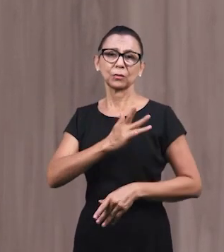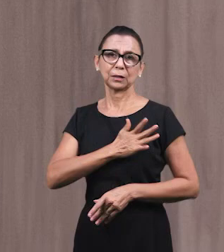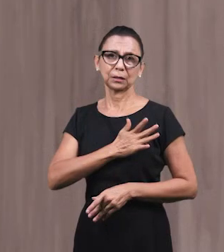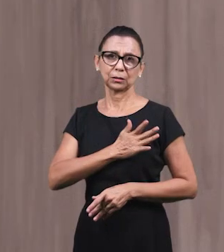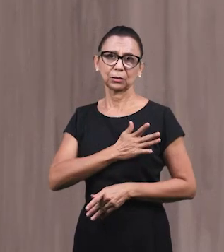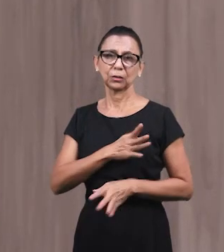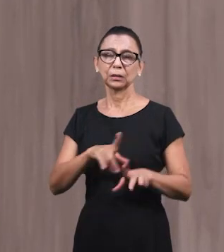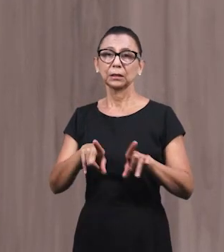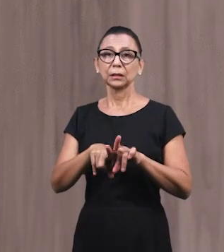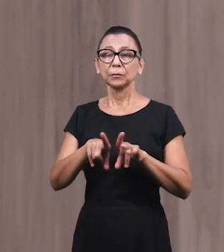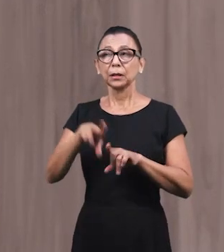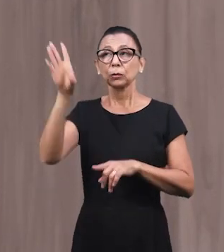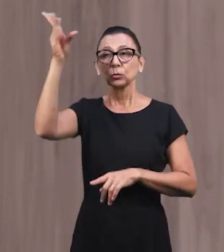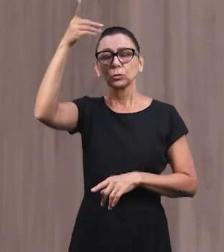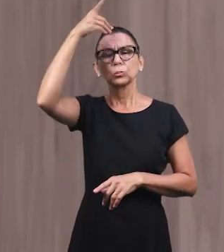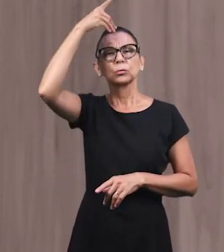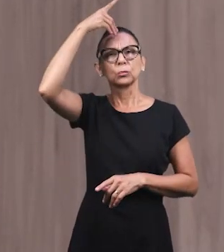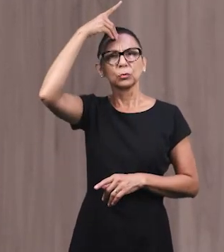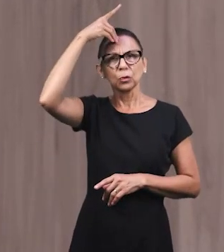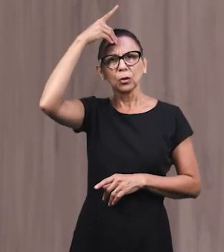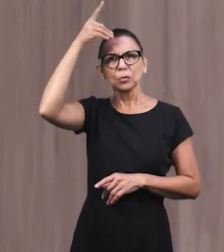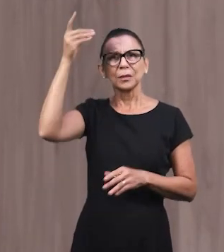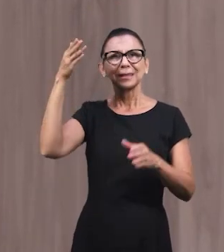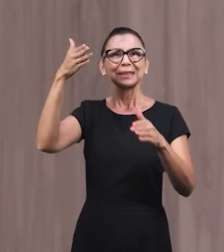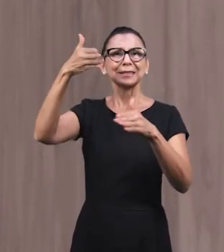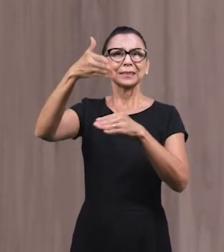Могли Достигнуть Цели